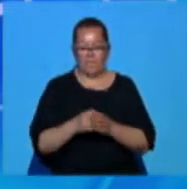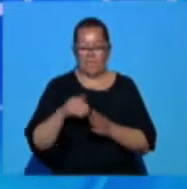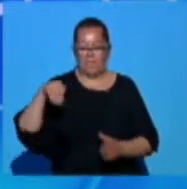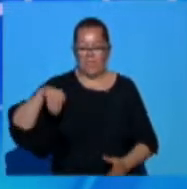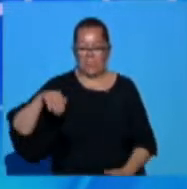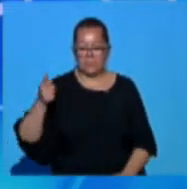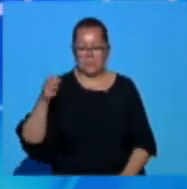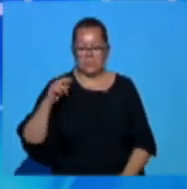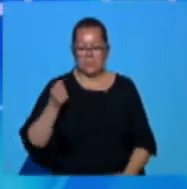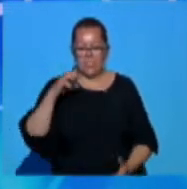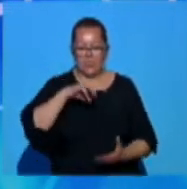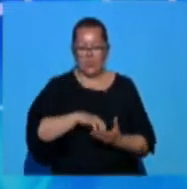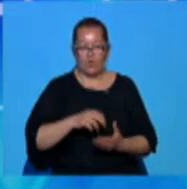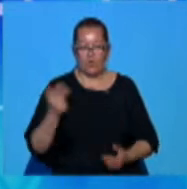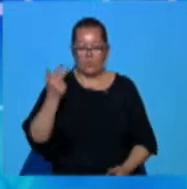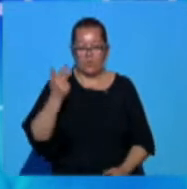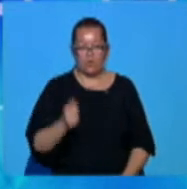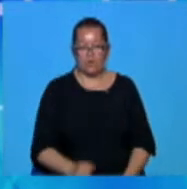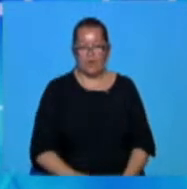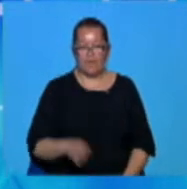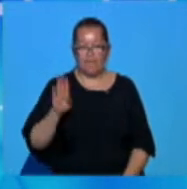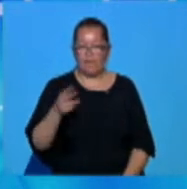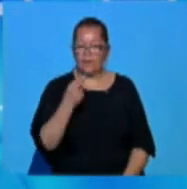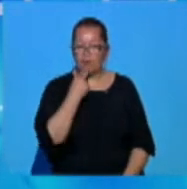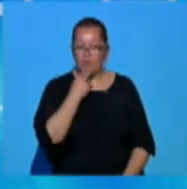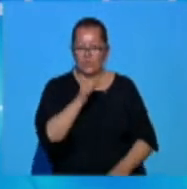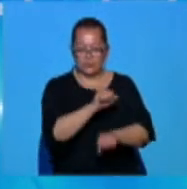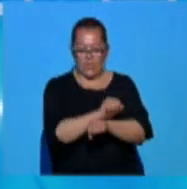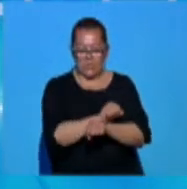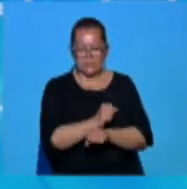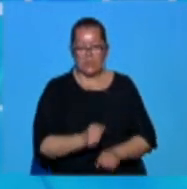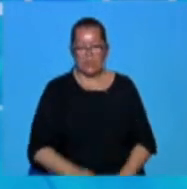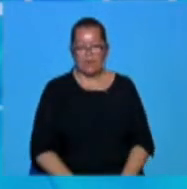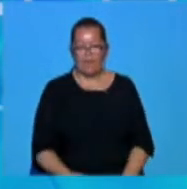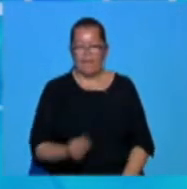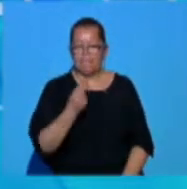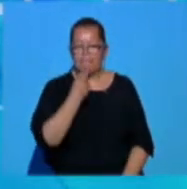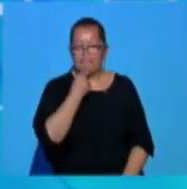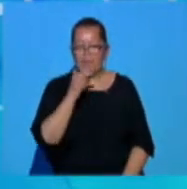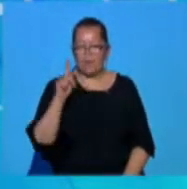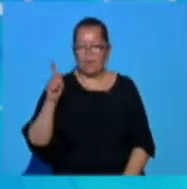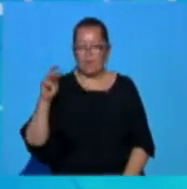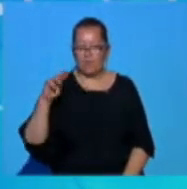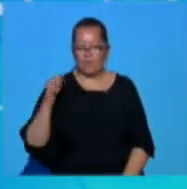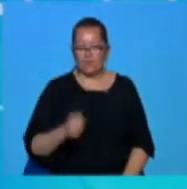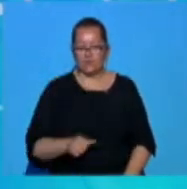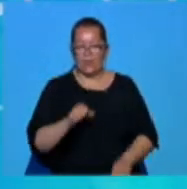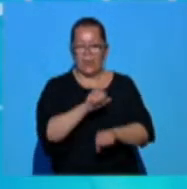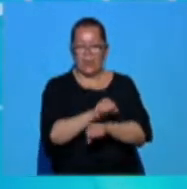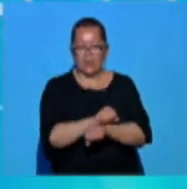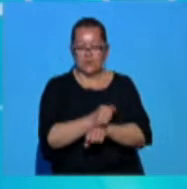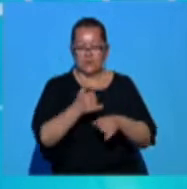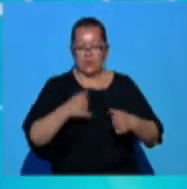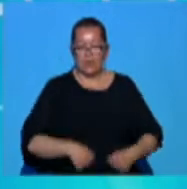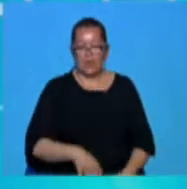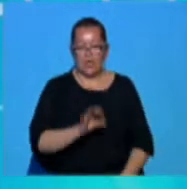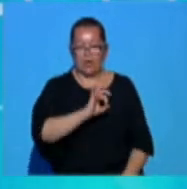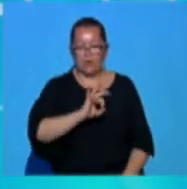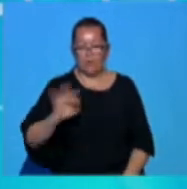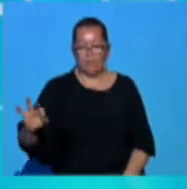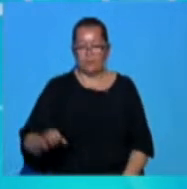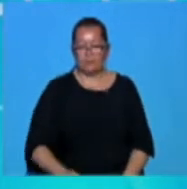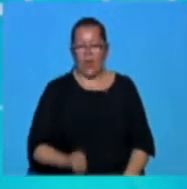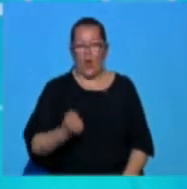Craiova, iar pe locul 3 știrea, 4 polițiști arestați. Este vorba de polițiștii din Gorș care au ajuns în arest și sunt acuzați de